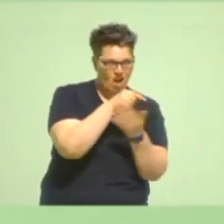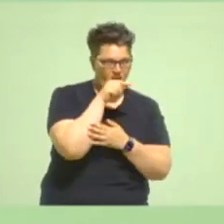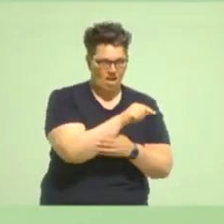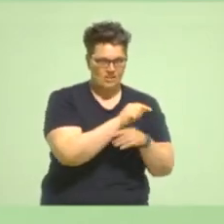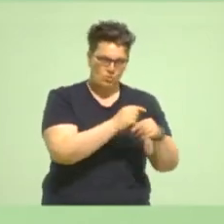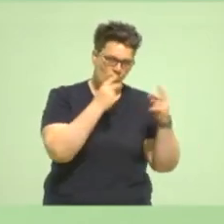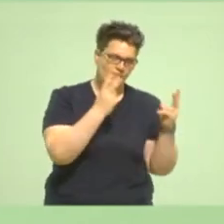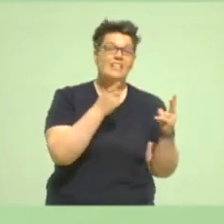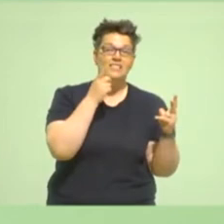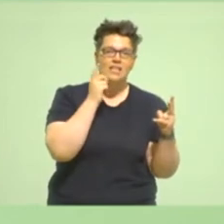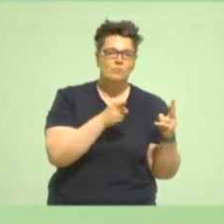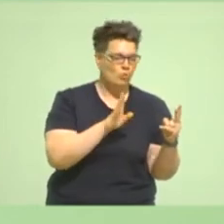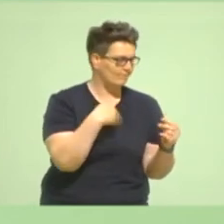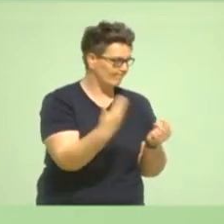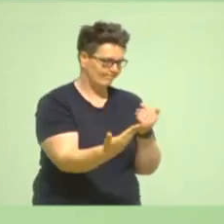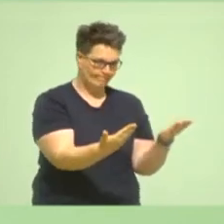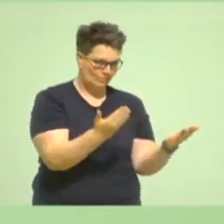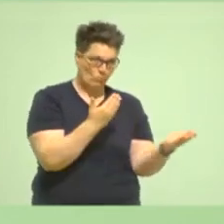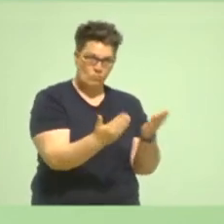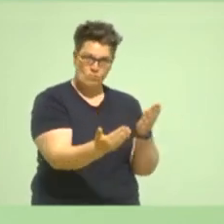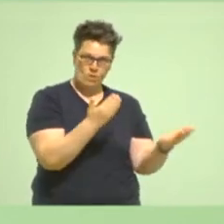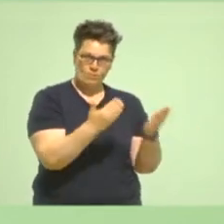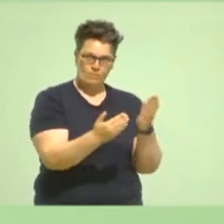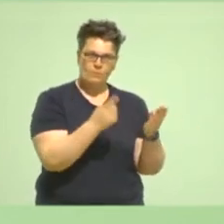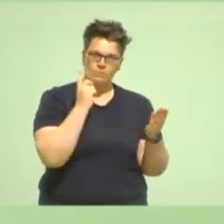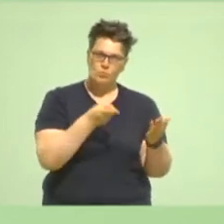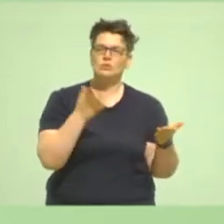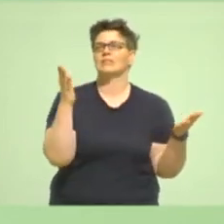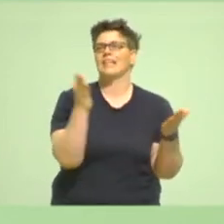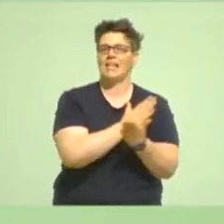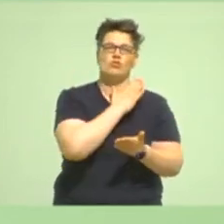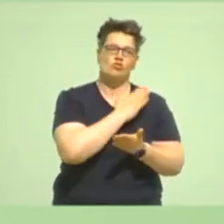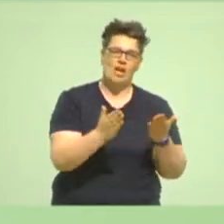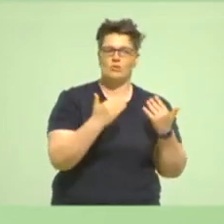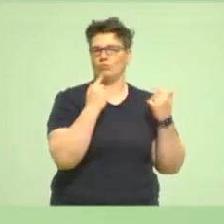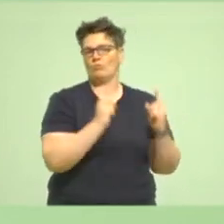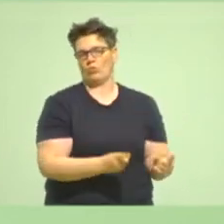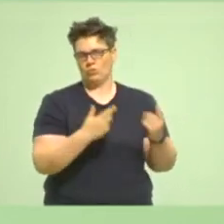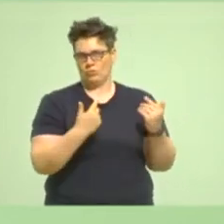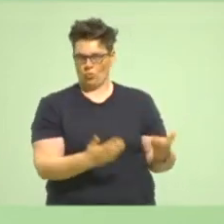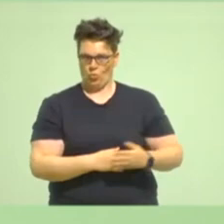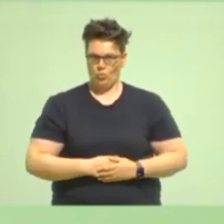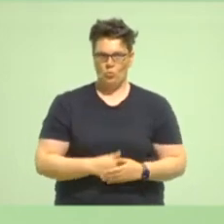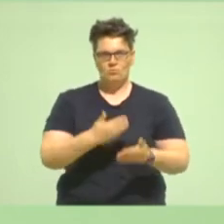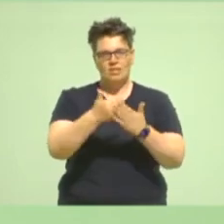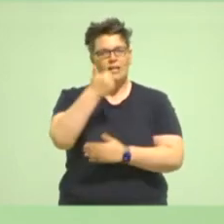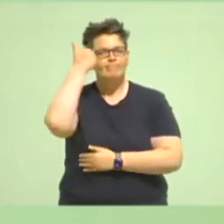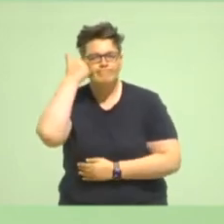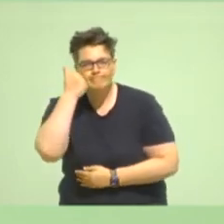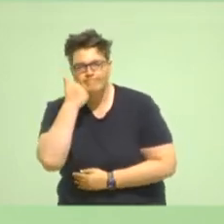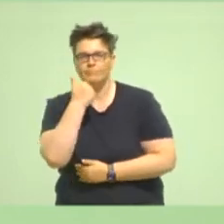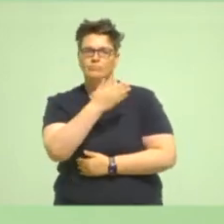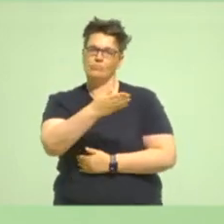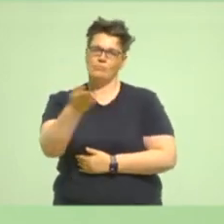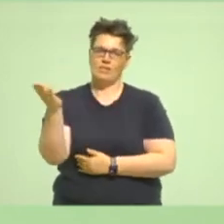Gesamtabwägungsprozess so entschieden worden. Und ich bitte euch, dass ihr